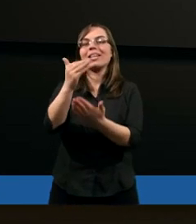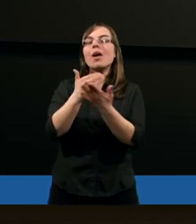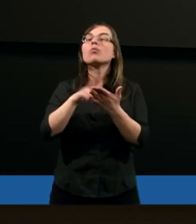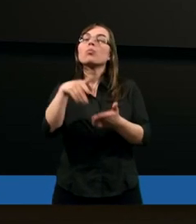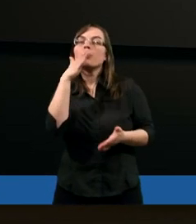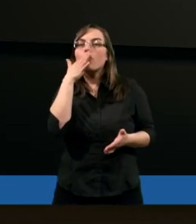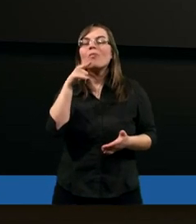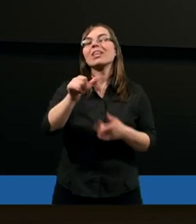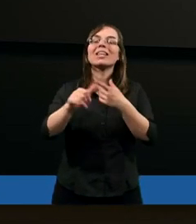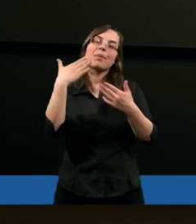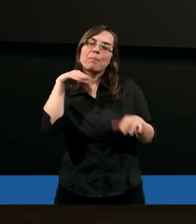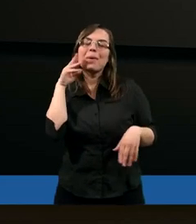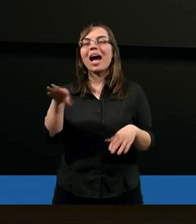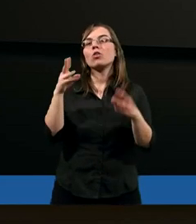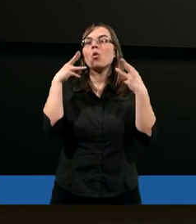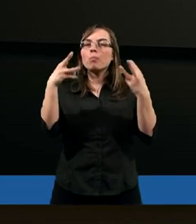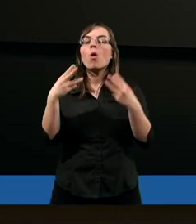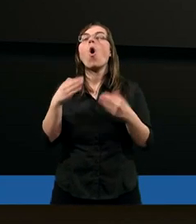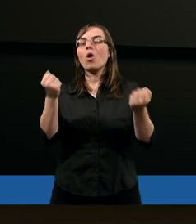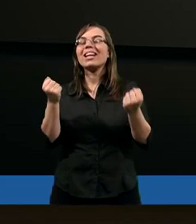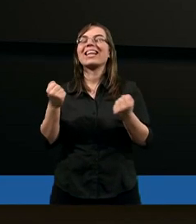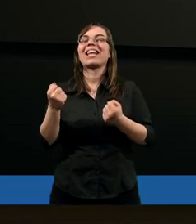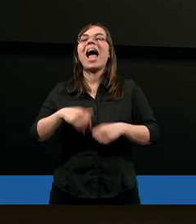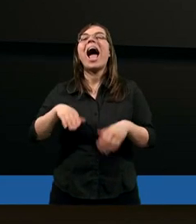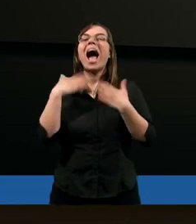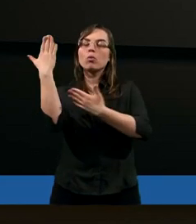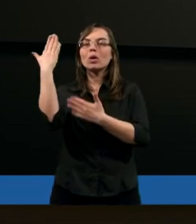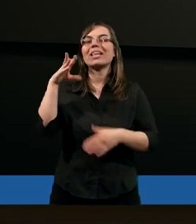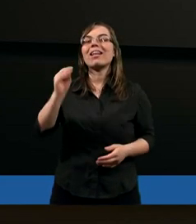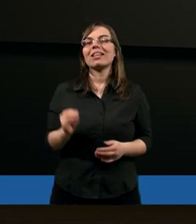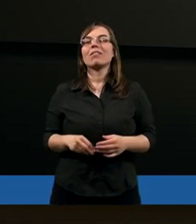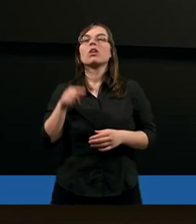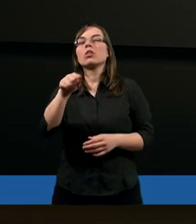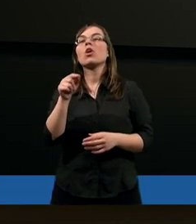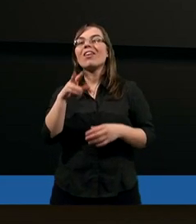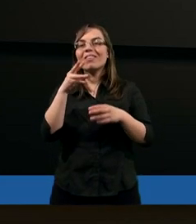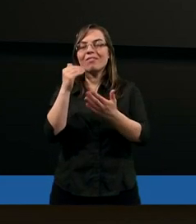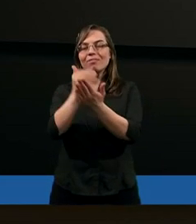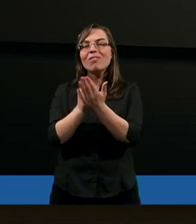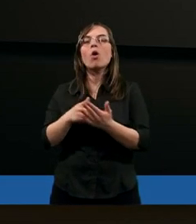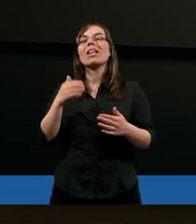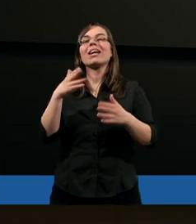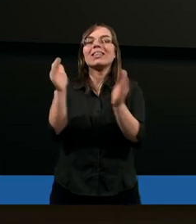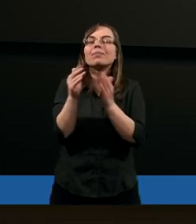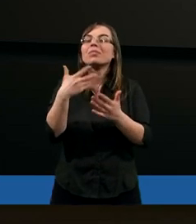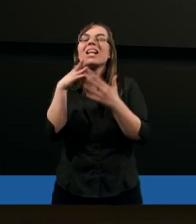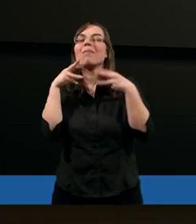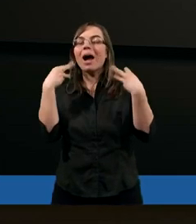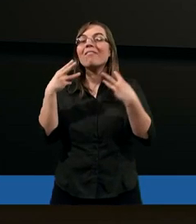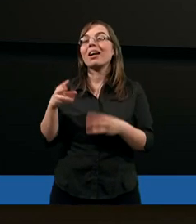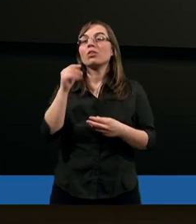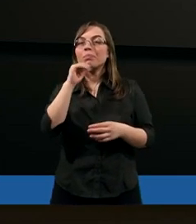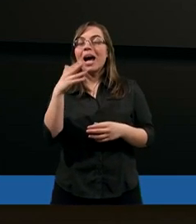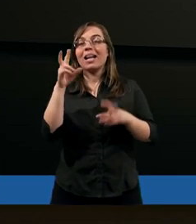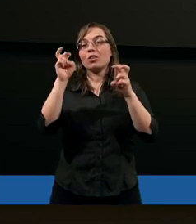o których mówi, jest naprawdę bardzo mocno autorytatywne. Kończąc ten wątek, bo kończy się niemalże nasz czas też